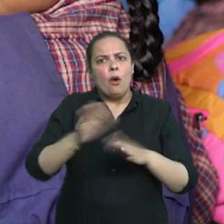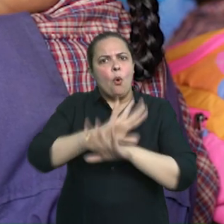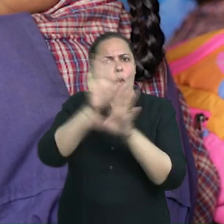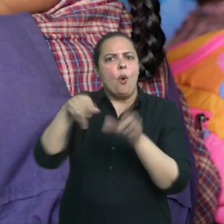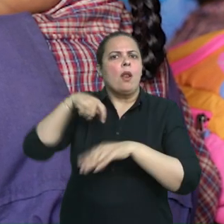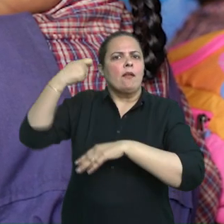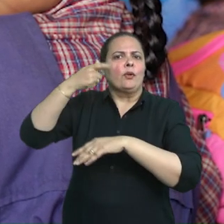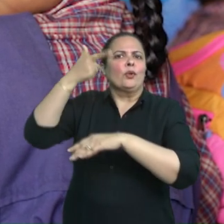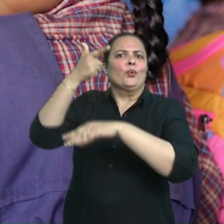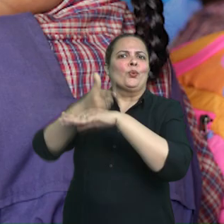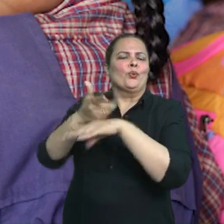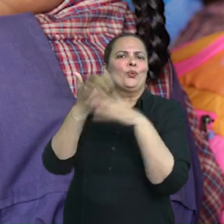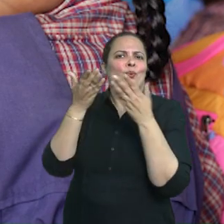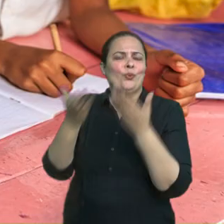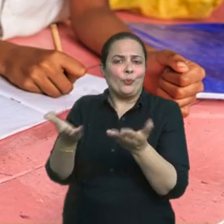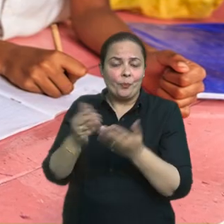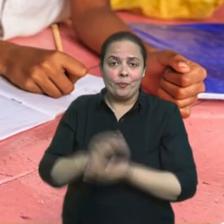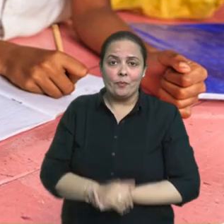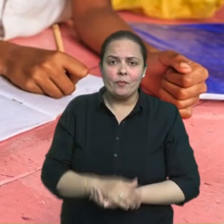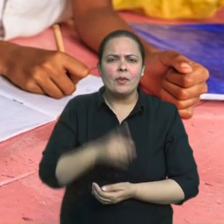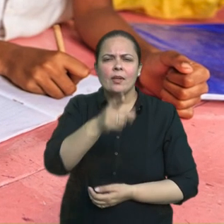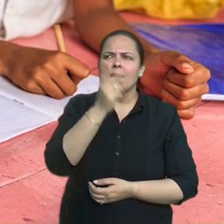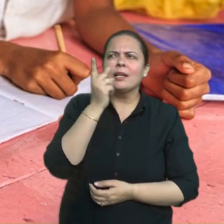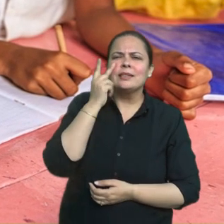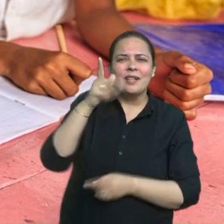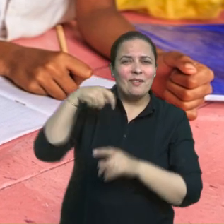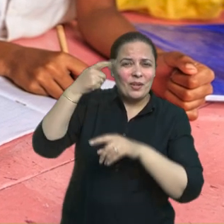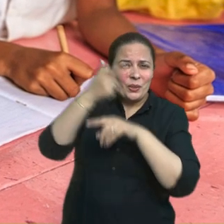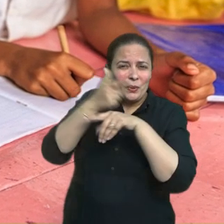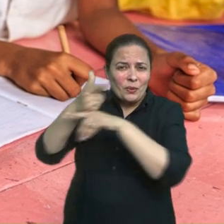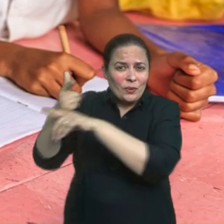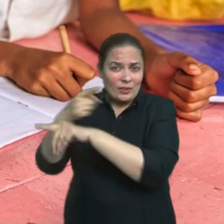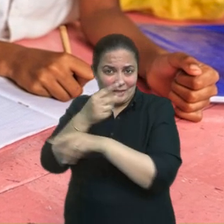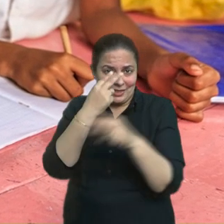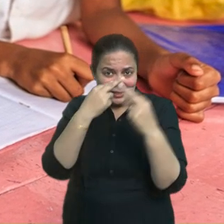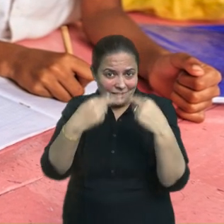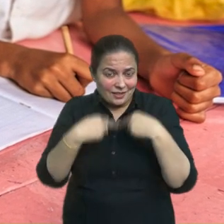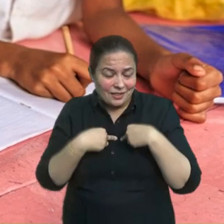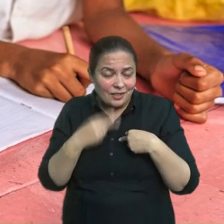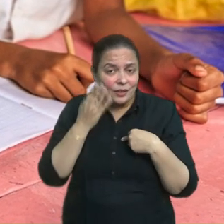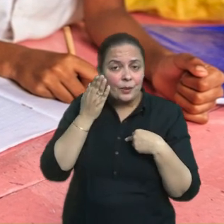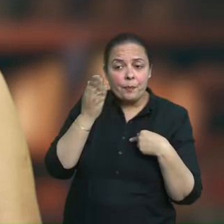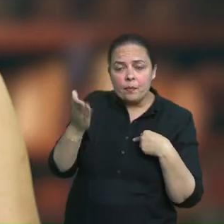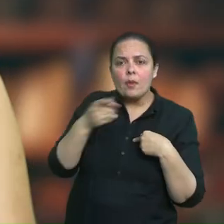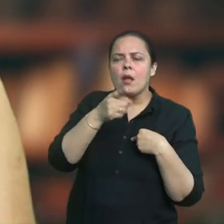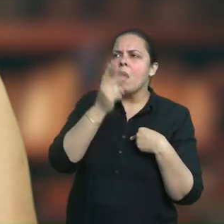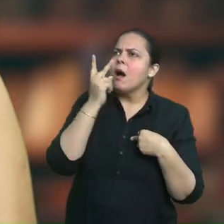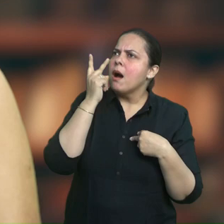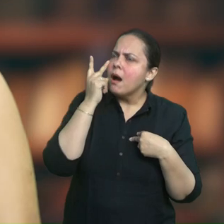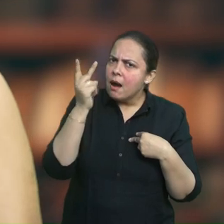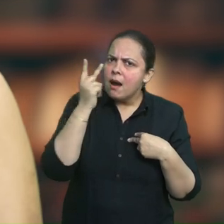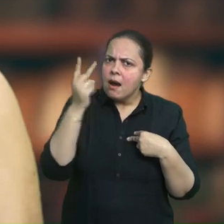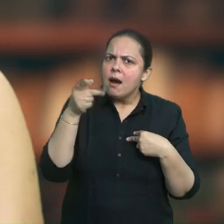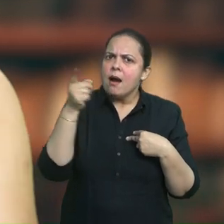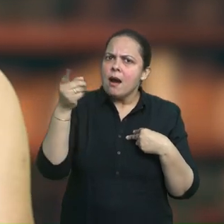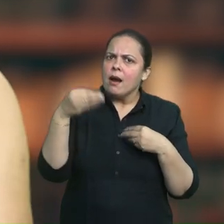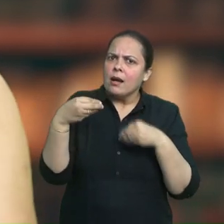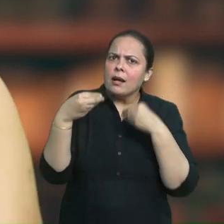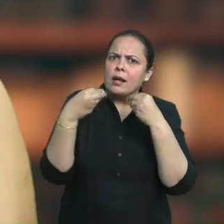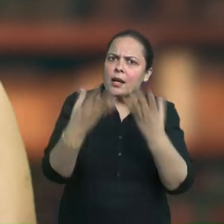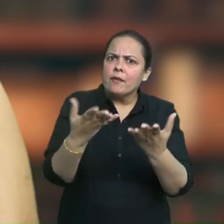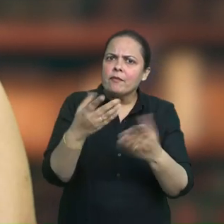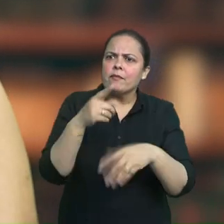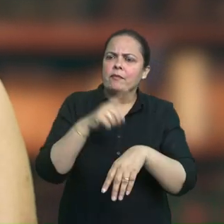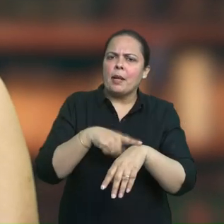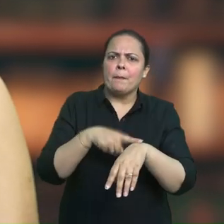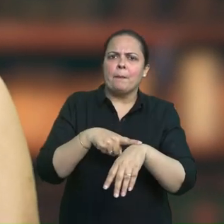साधन के रूप में इस्तेमाल होने के उप्युक्त विकल्प के रूप में भी देखा जा सकता है इन वीडियो प्रोग्रामों को आप